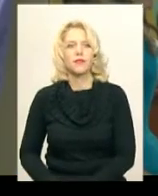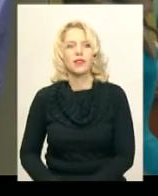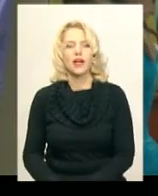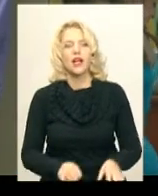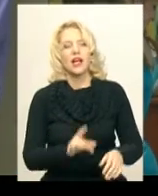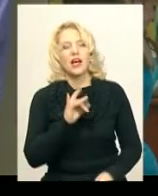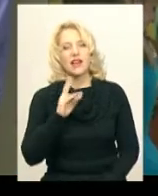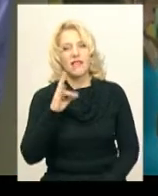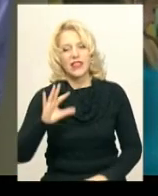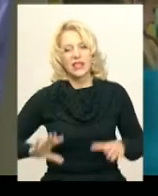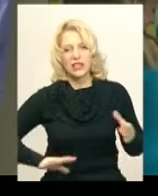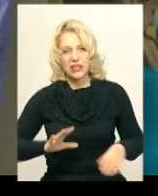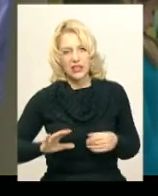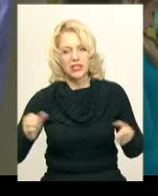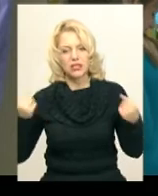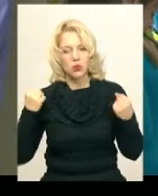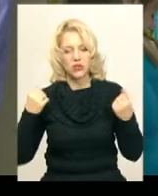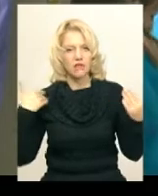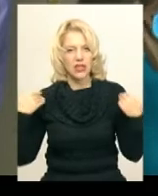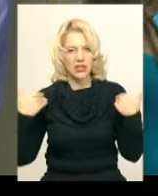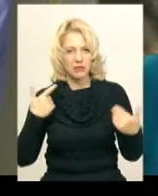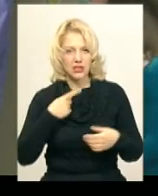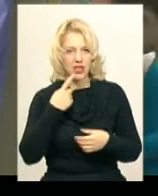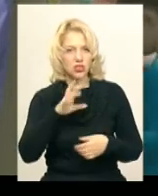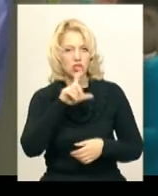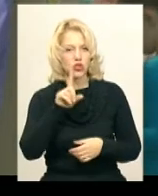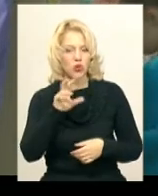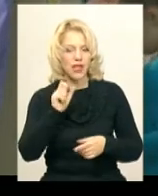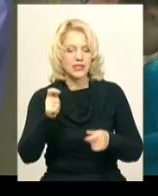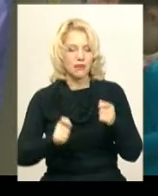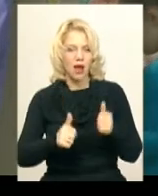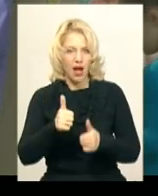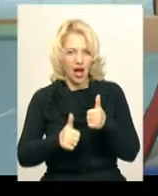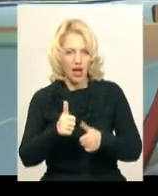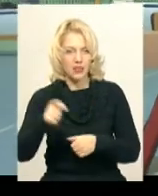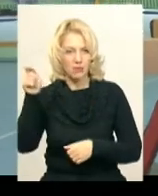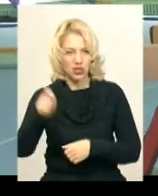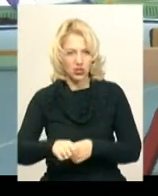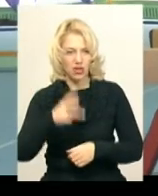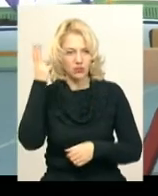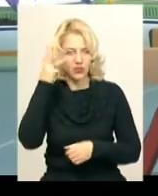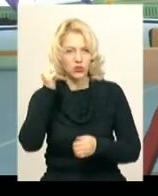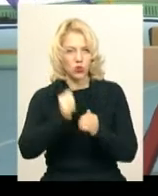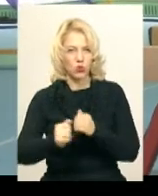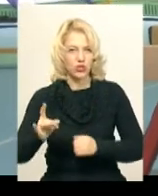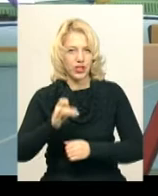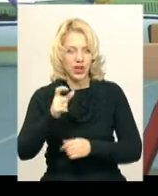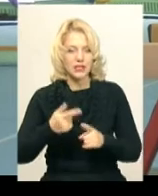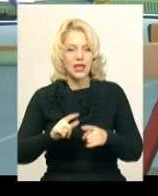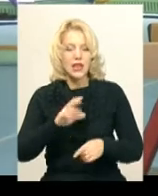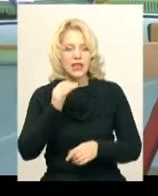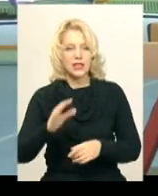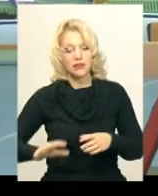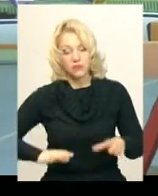Рівненський тренер зі спортивної гімнастики Оксана Довмат каже, на змагання у Хмельницькій приїжджають кожного разу. За словами тренера, вихованкам корисно